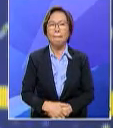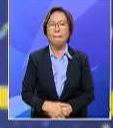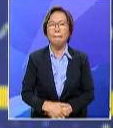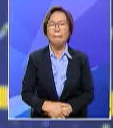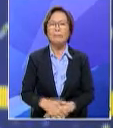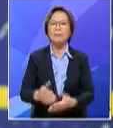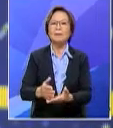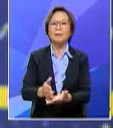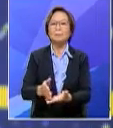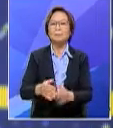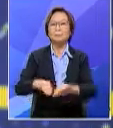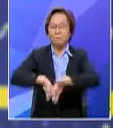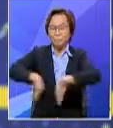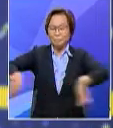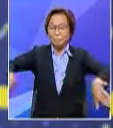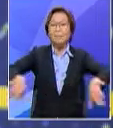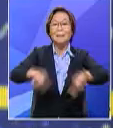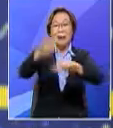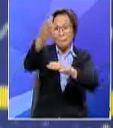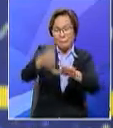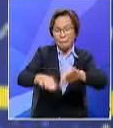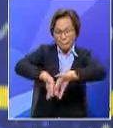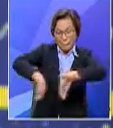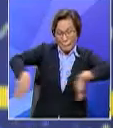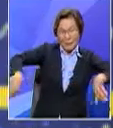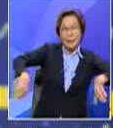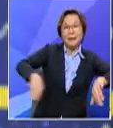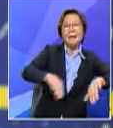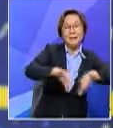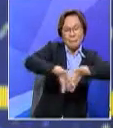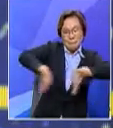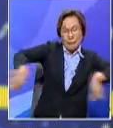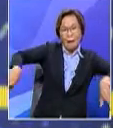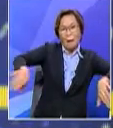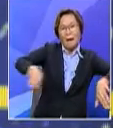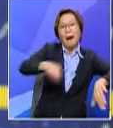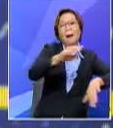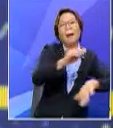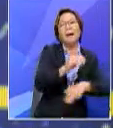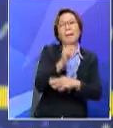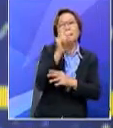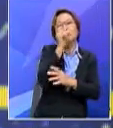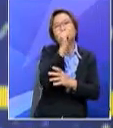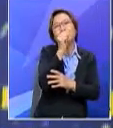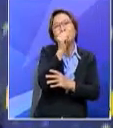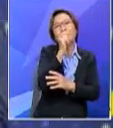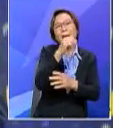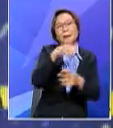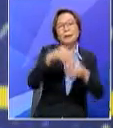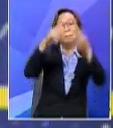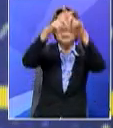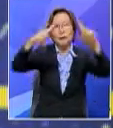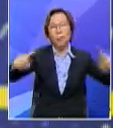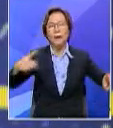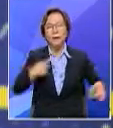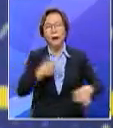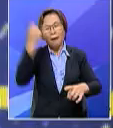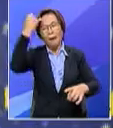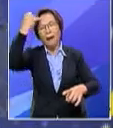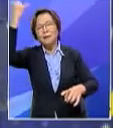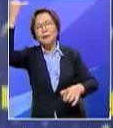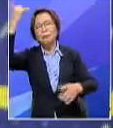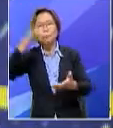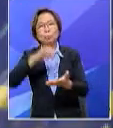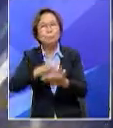penyampai itu luk sinar untuk mengasingkan macam kat dalam Dewan Rakyat sebenarnya kita ambil idea itu